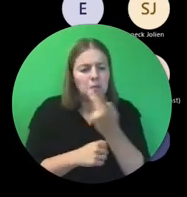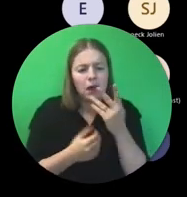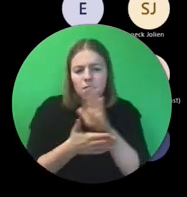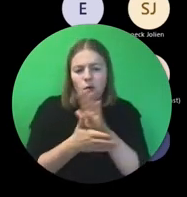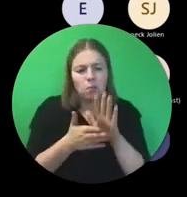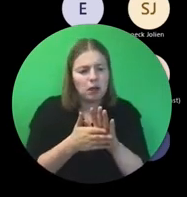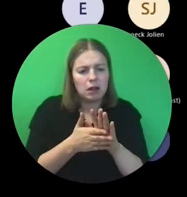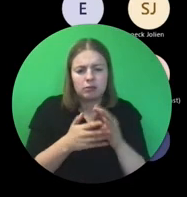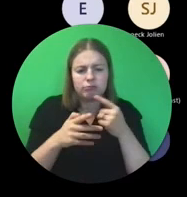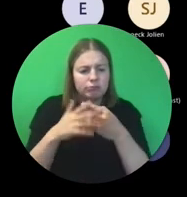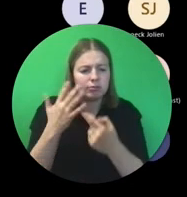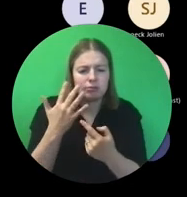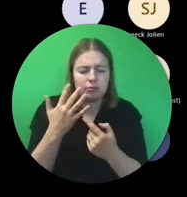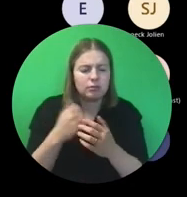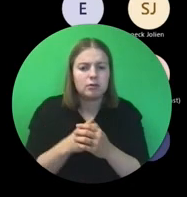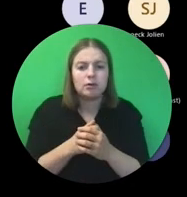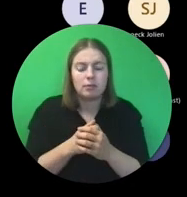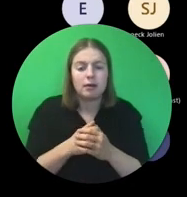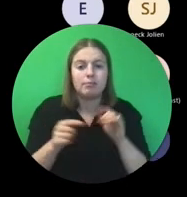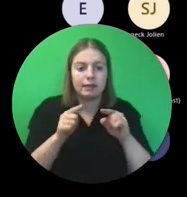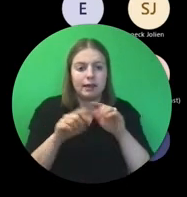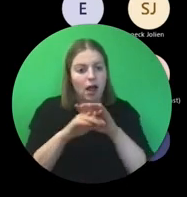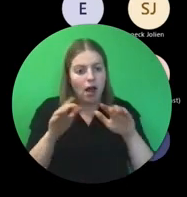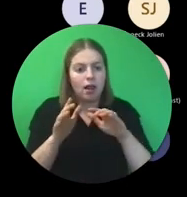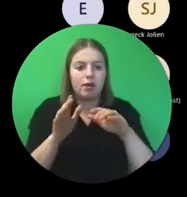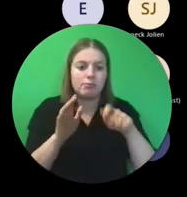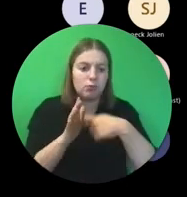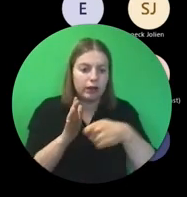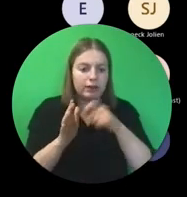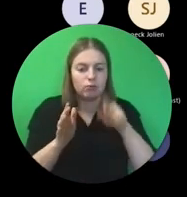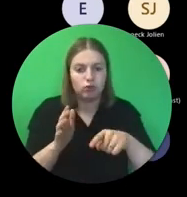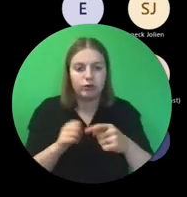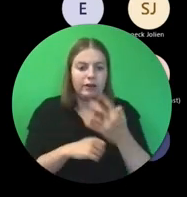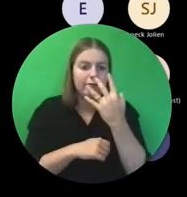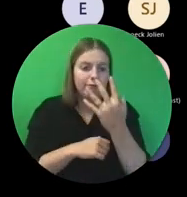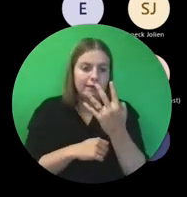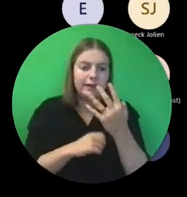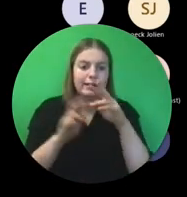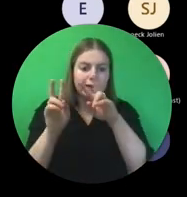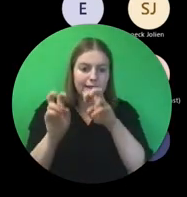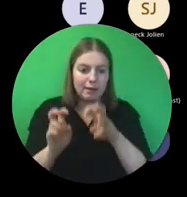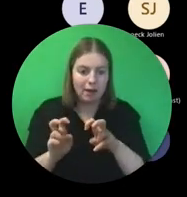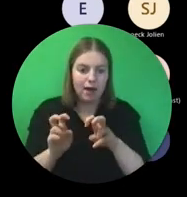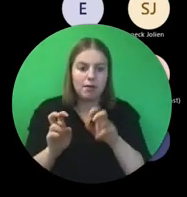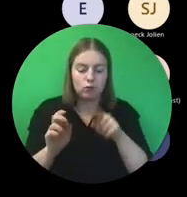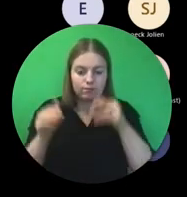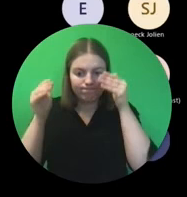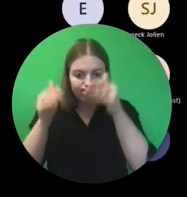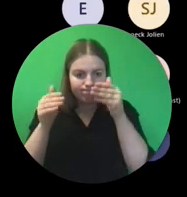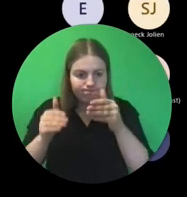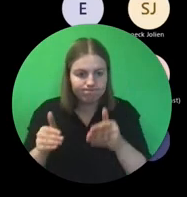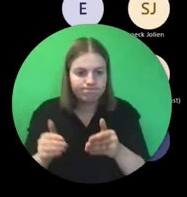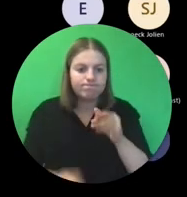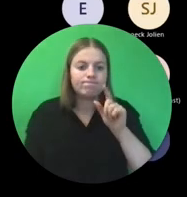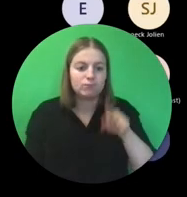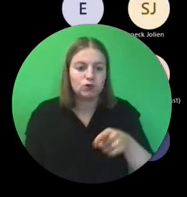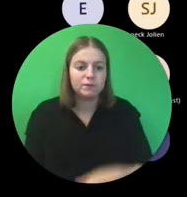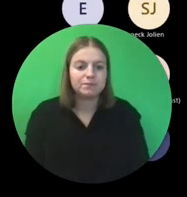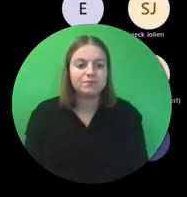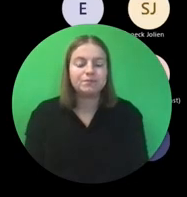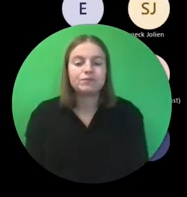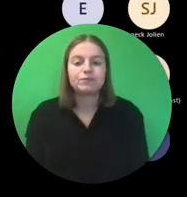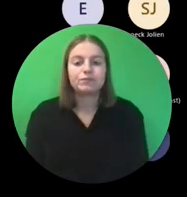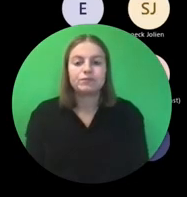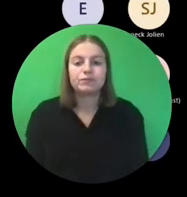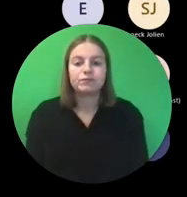voorbeelden, maar om mee te geven van... Elk project wordt geacht om aan die vier horizontale thema's de nodige aandacht te besteden.